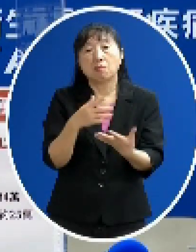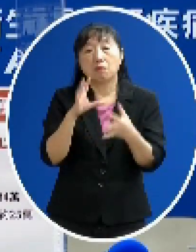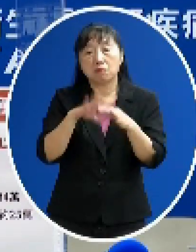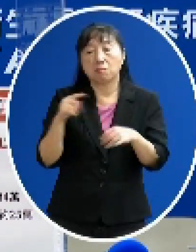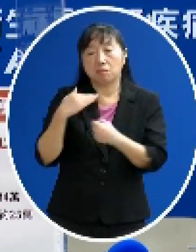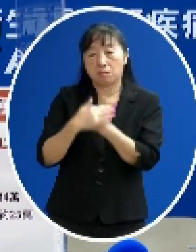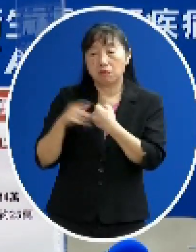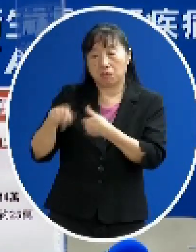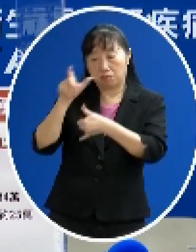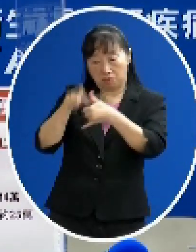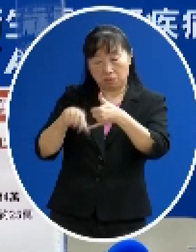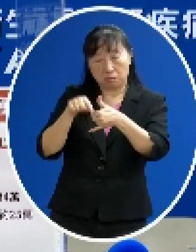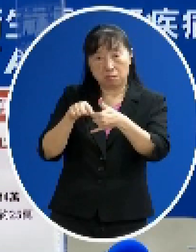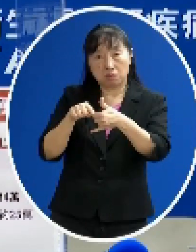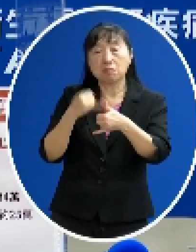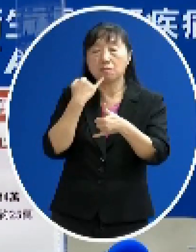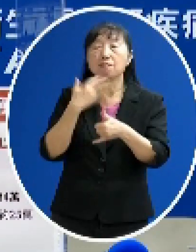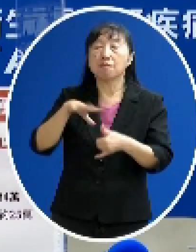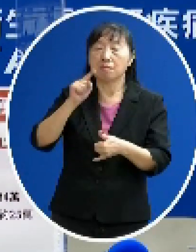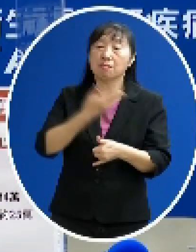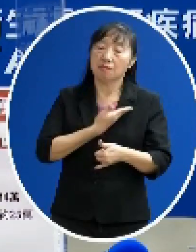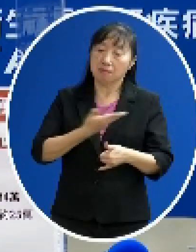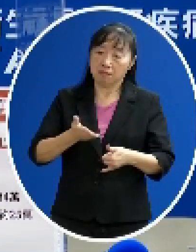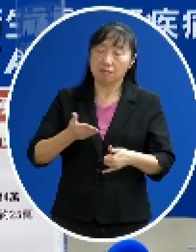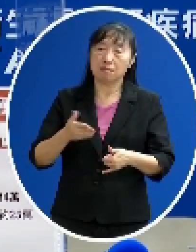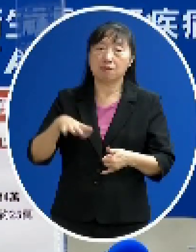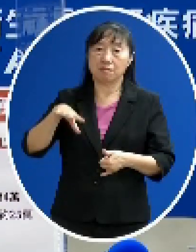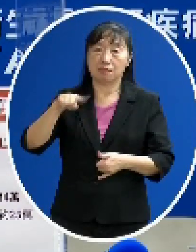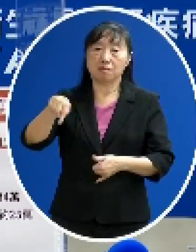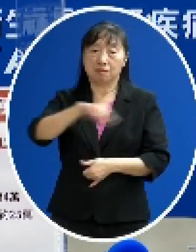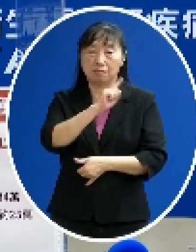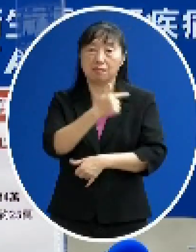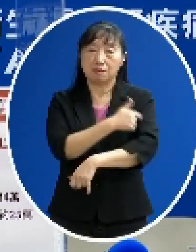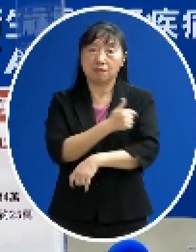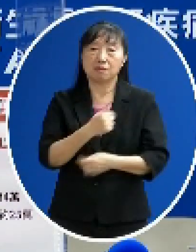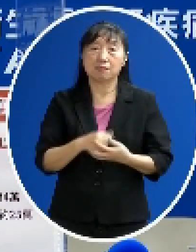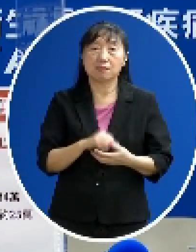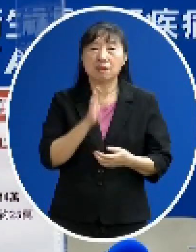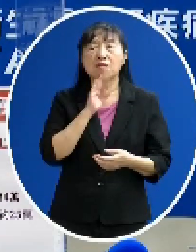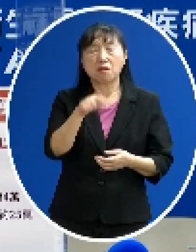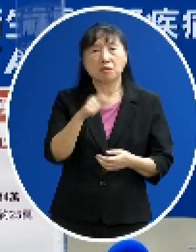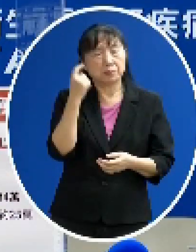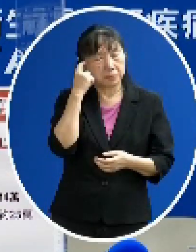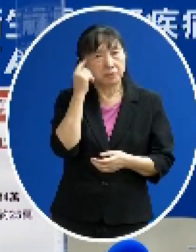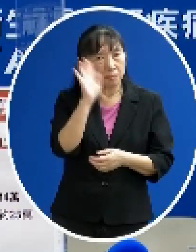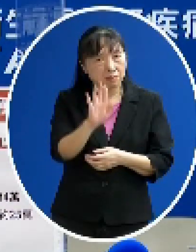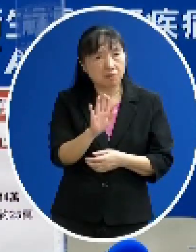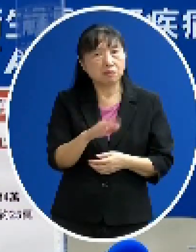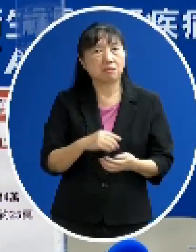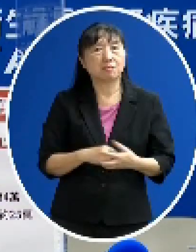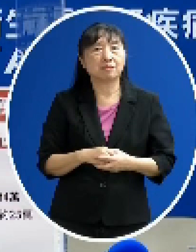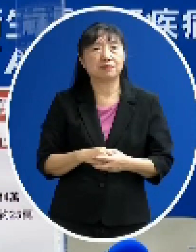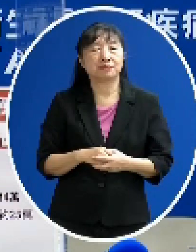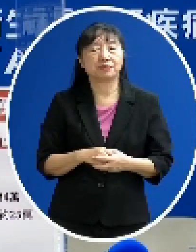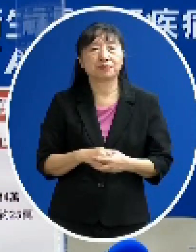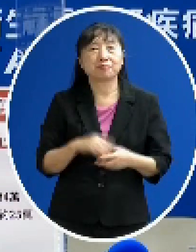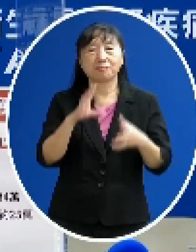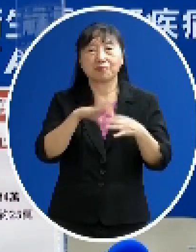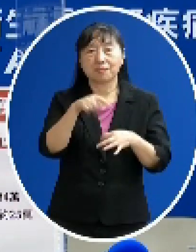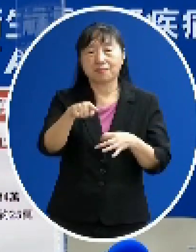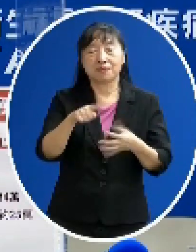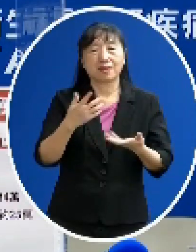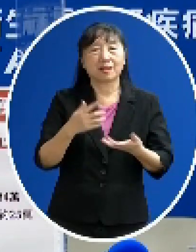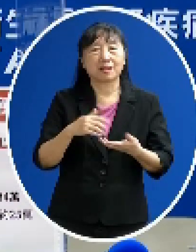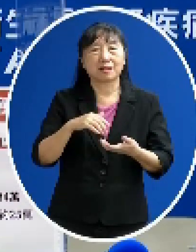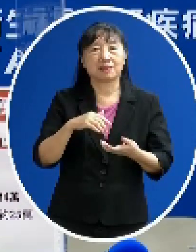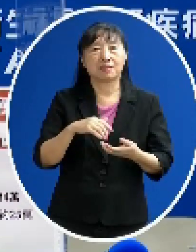人的立場上好 我們會讓他打好 所以這個思考是這樣 當然都困難了好 那並不是說就一定 因為